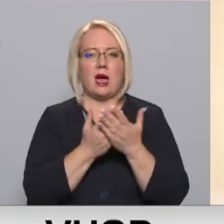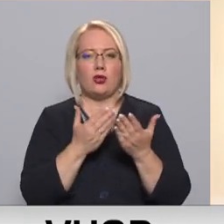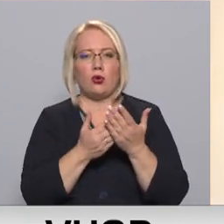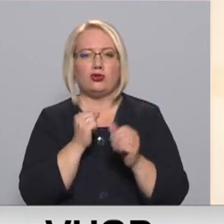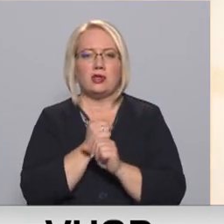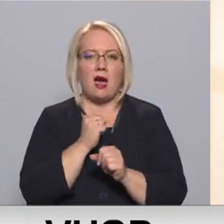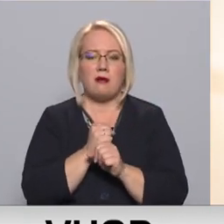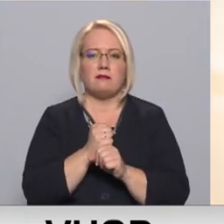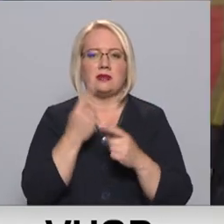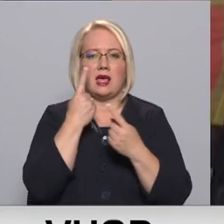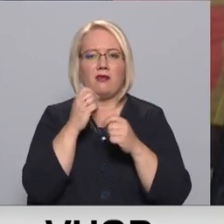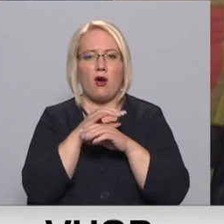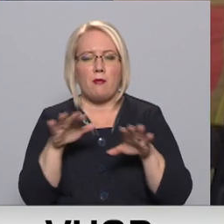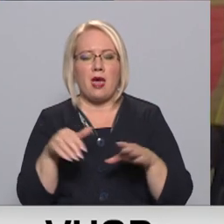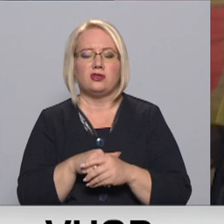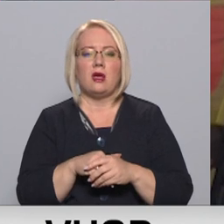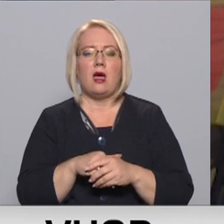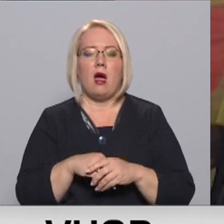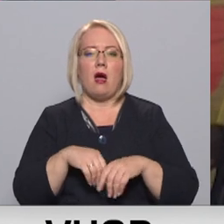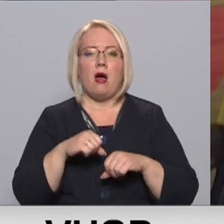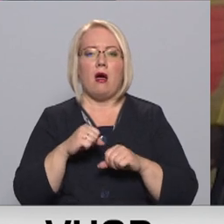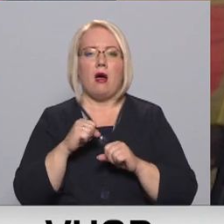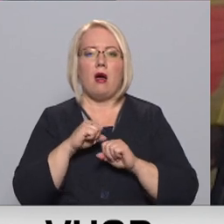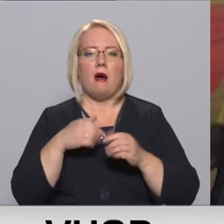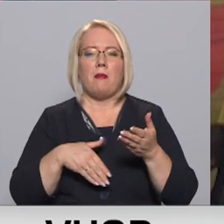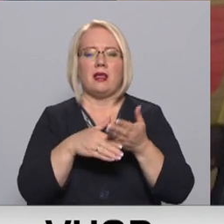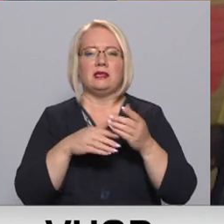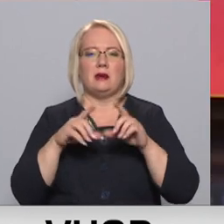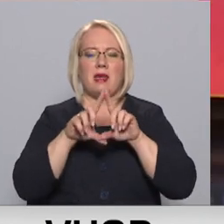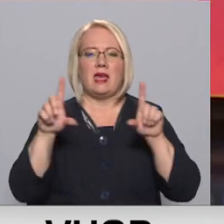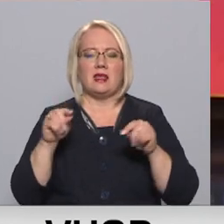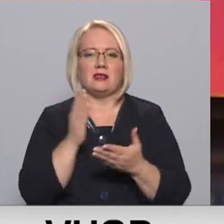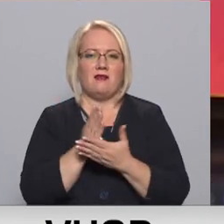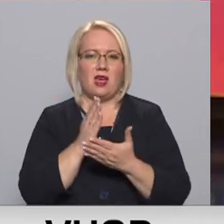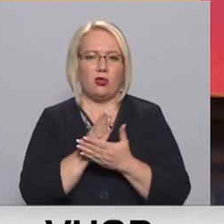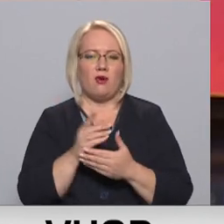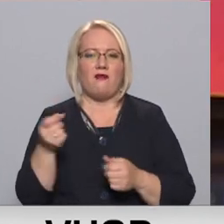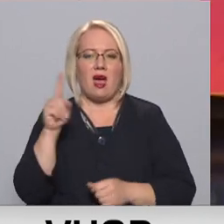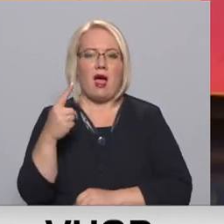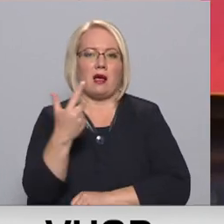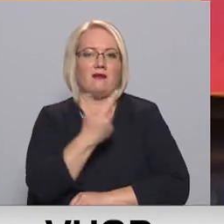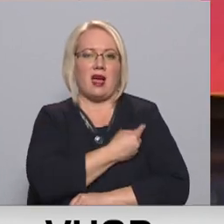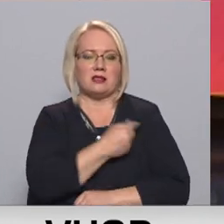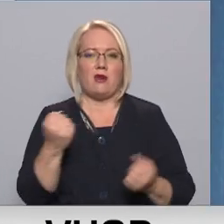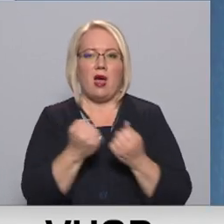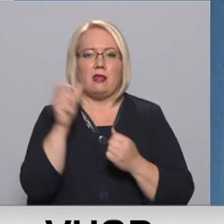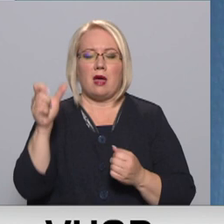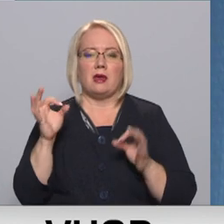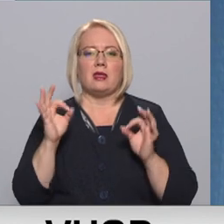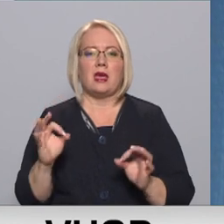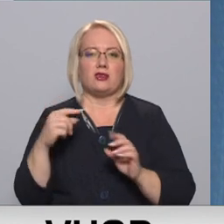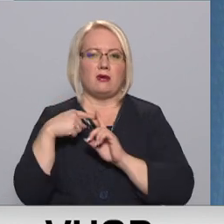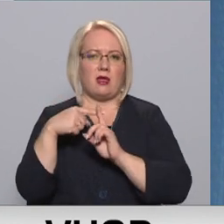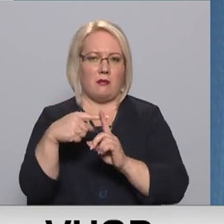darbs informēšana. Operatīvo dienestu vidū visvairāk vakcinēto darbinieku ir neatliekamās medicīniskās palīdzības